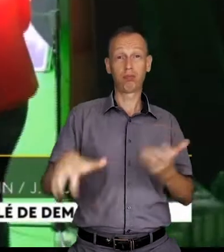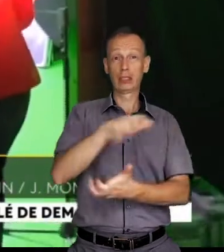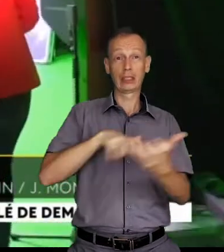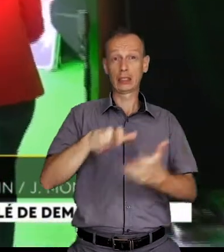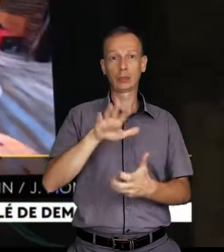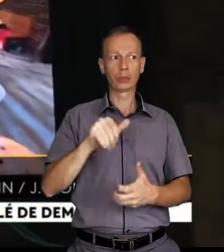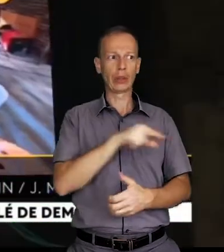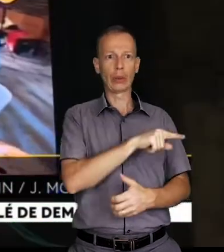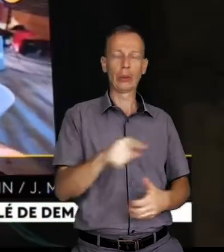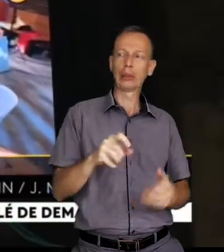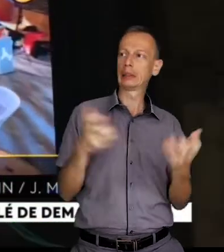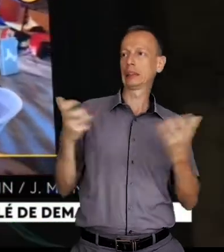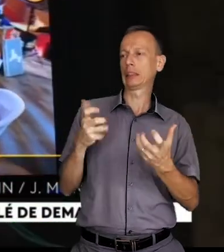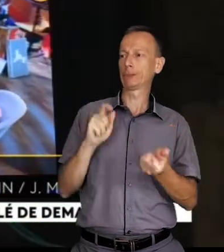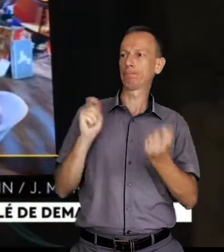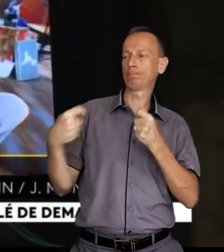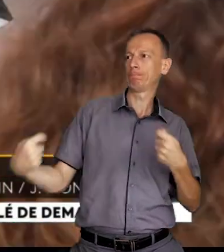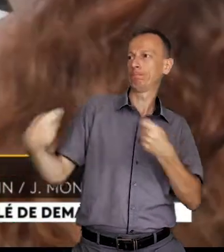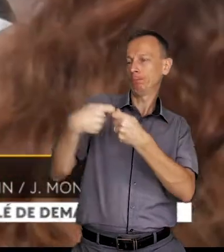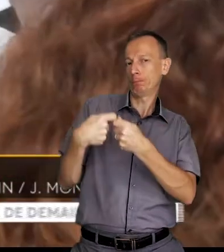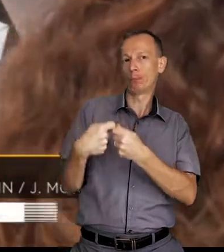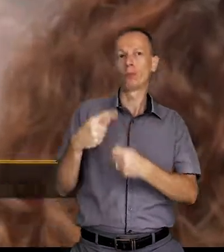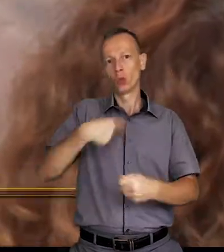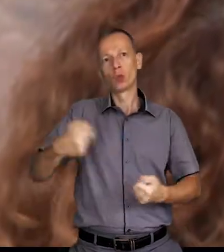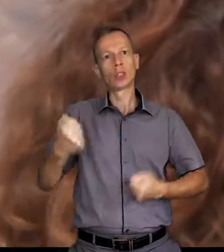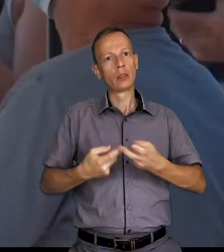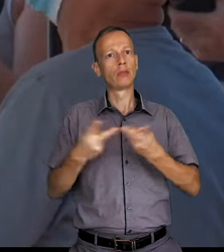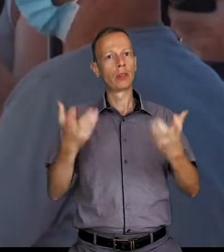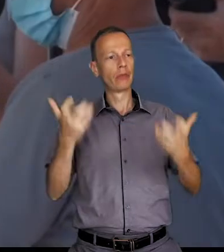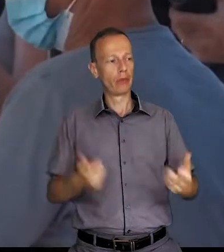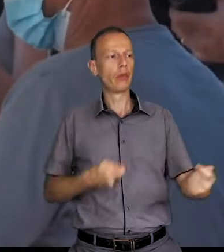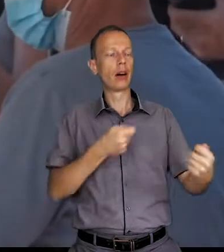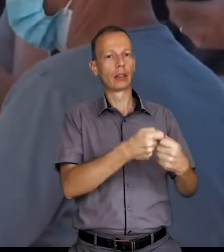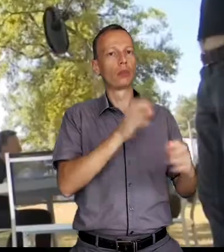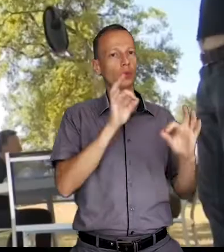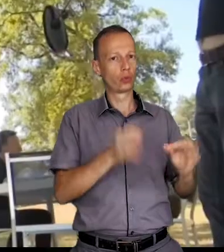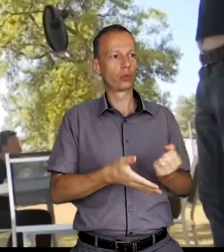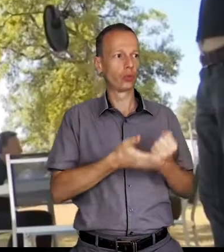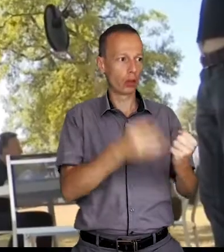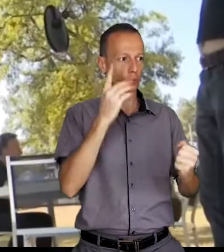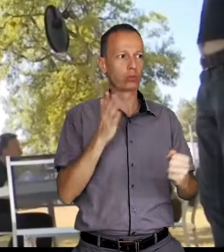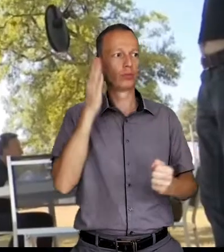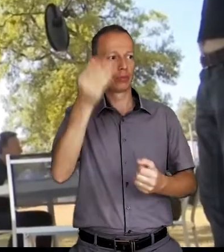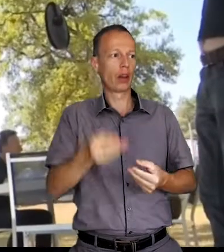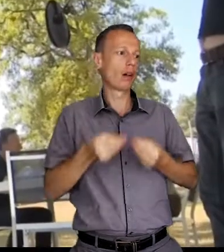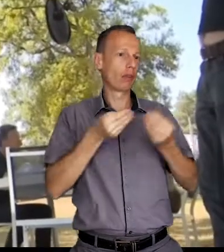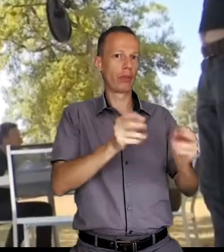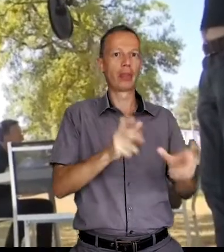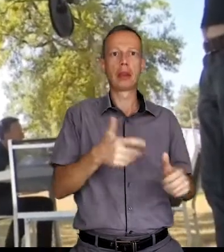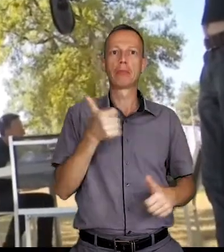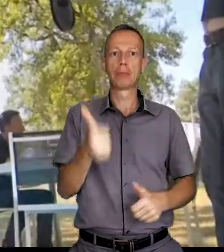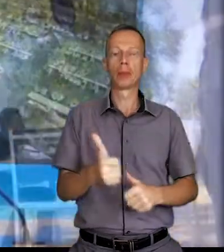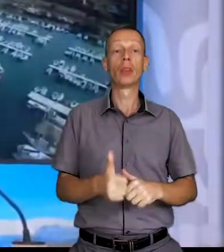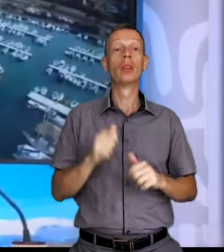y compris vos exigences envers les médias, le service public veut construire avec vous ces programmes de demain.